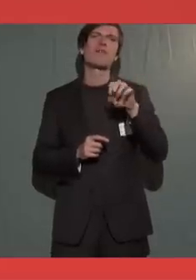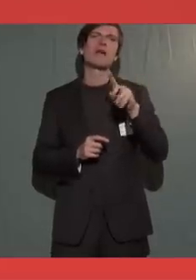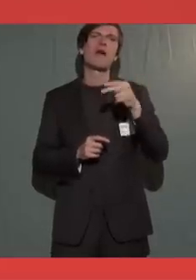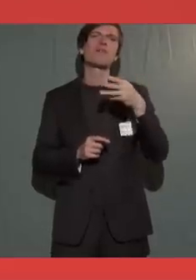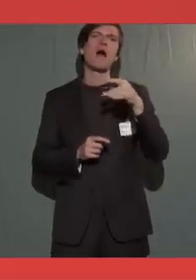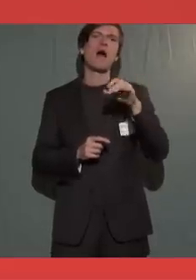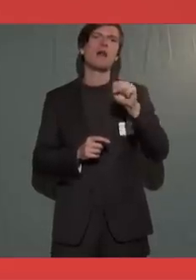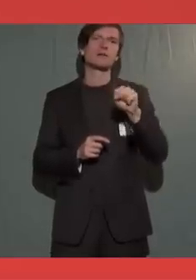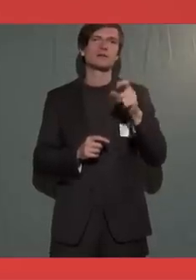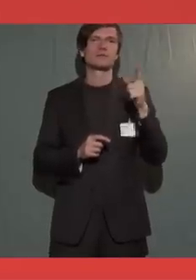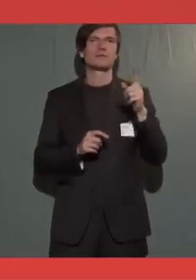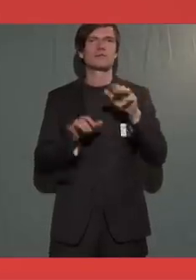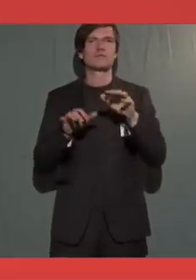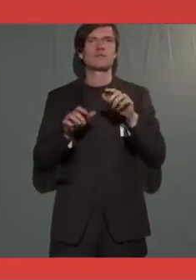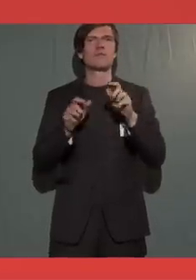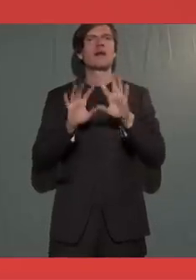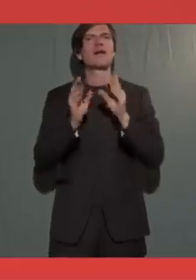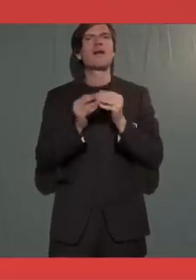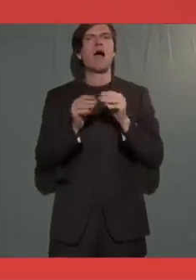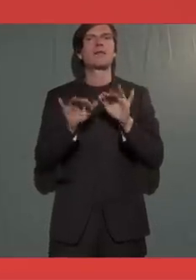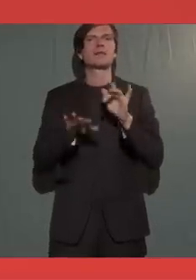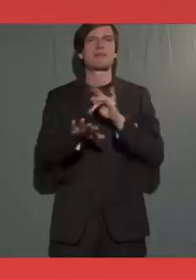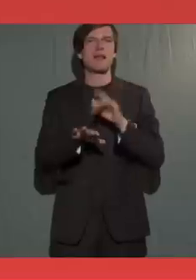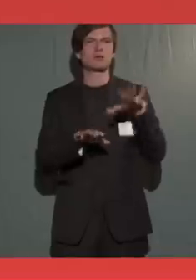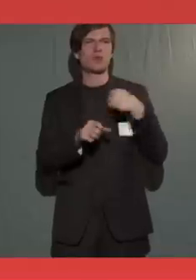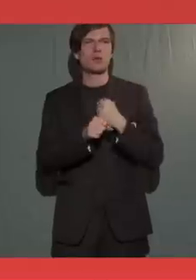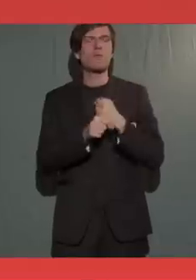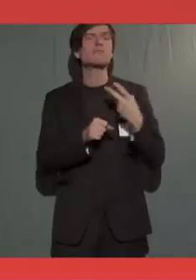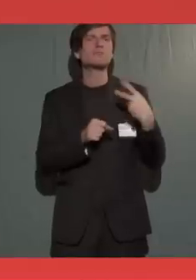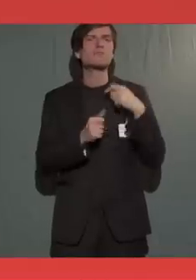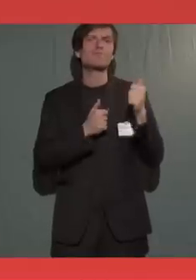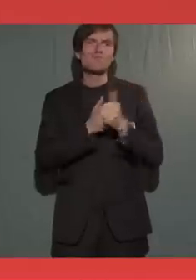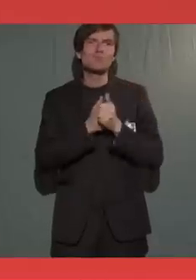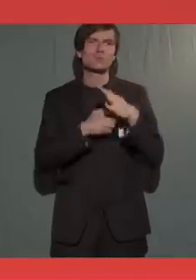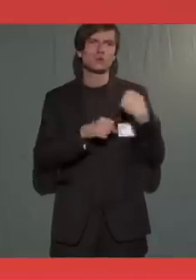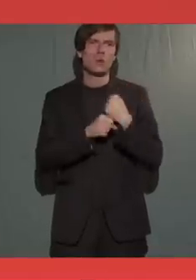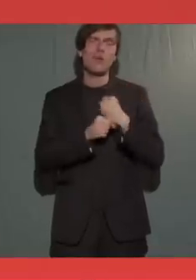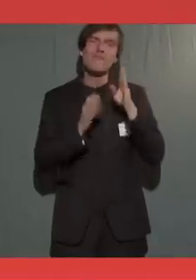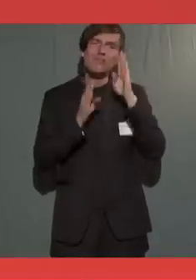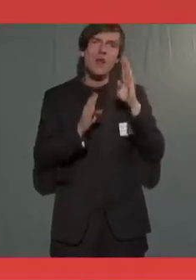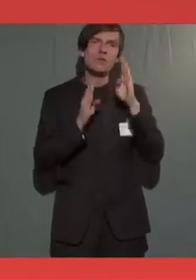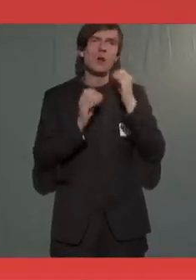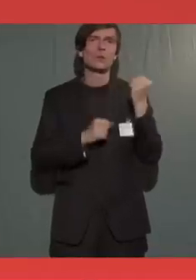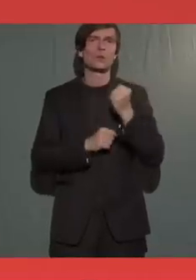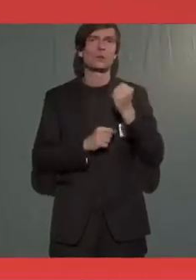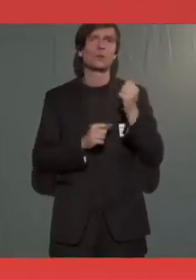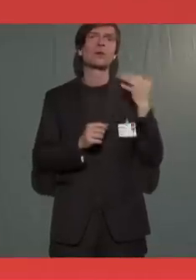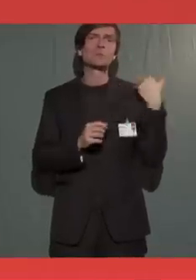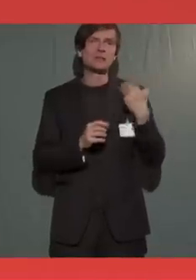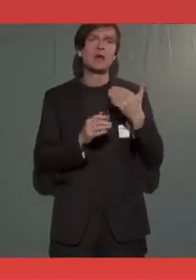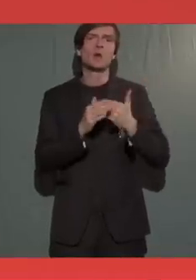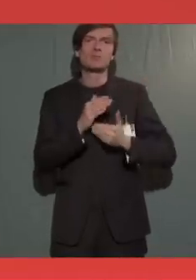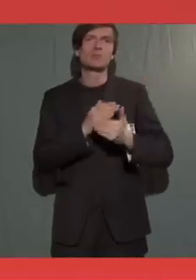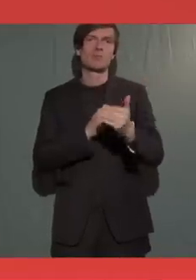Generalsekretärin. Ich kann sagen, dass wir eine enge, vertrauensvolle Zusammenarbeit gehabt haben, bis jetzt und sicher auch in der Zukunft haben werden,